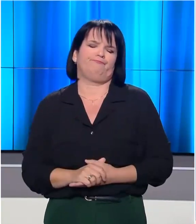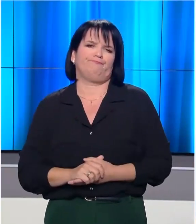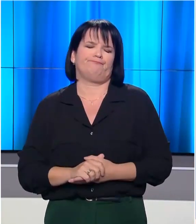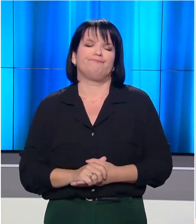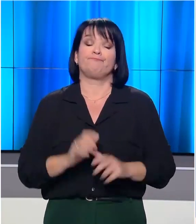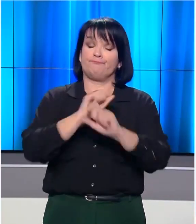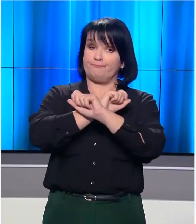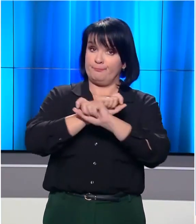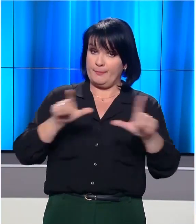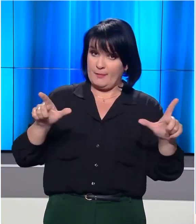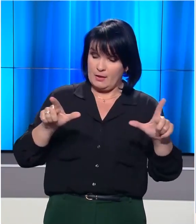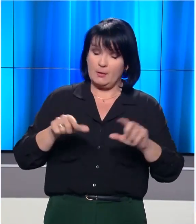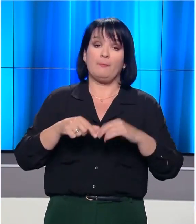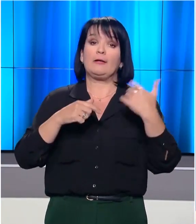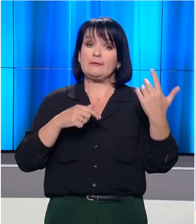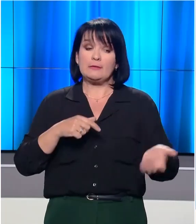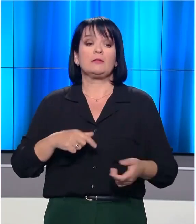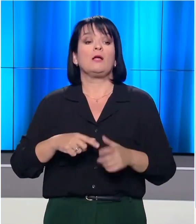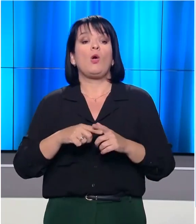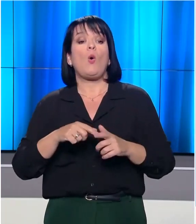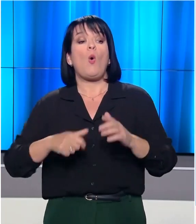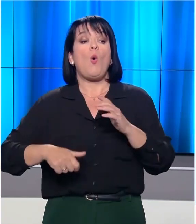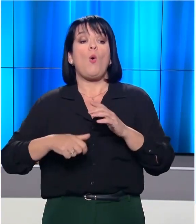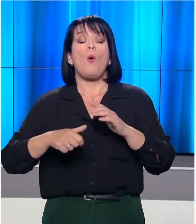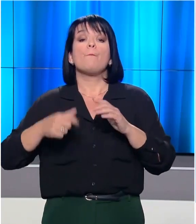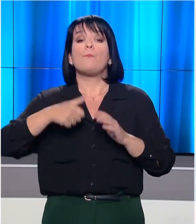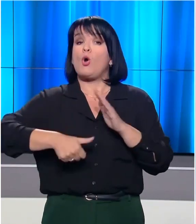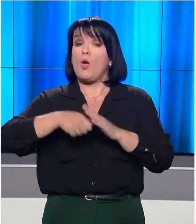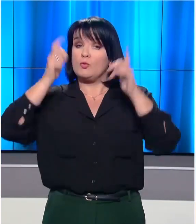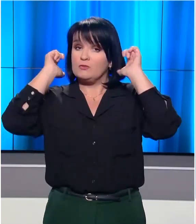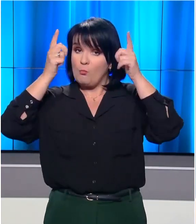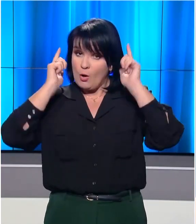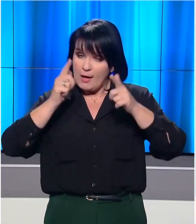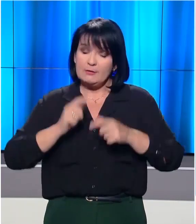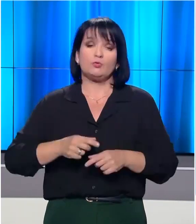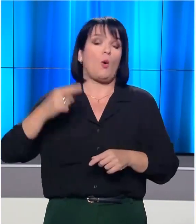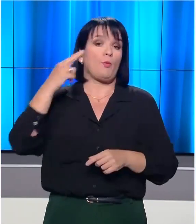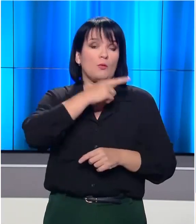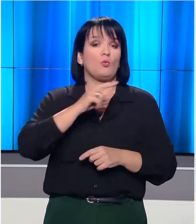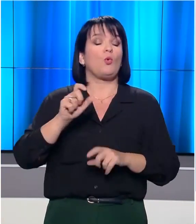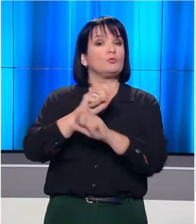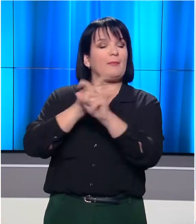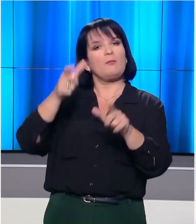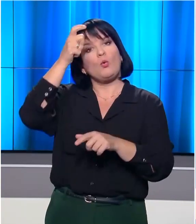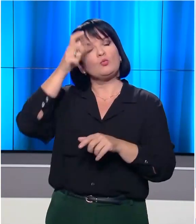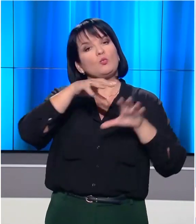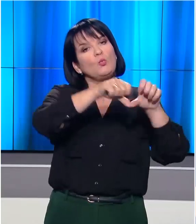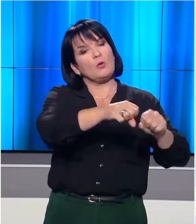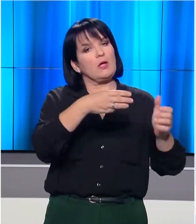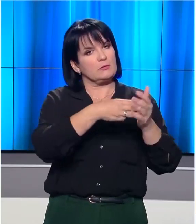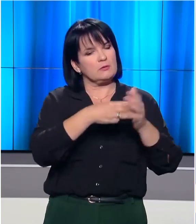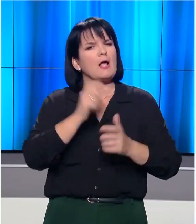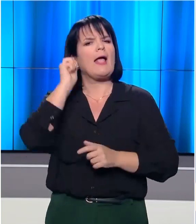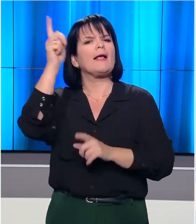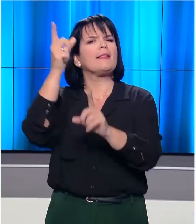Μήνυμα προς την Άγκυρα για τη στρατιωτική εισβολή στη Συρία έστειλαν σήμερα ο Πρόεδρος της Δημοκρατίας και ο Πρωθυπουργός από το Ζάπιο σε